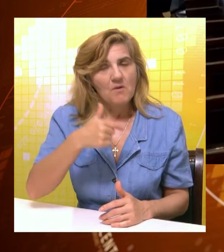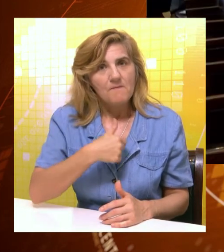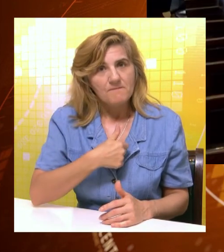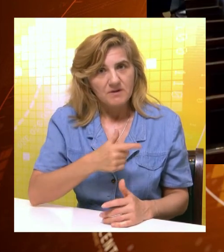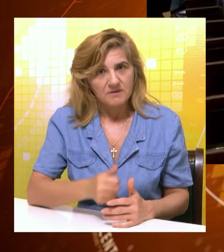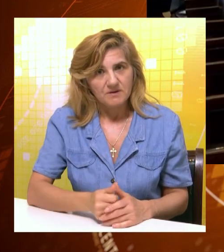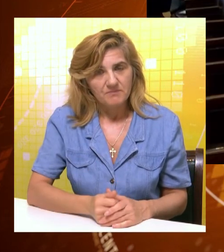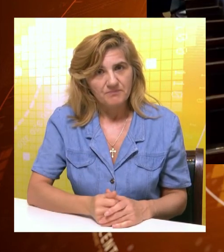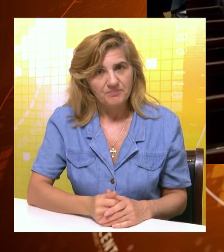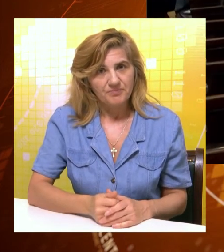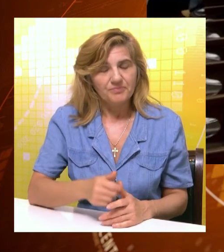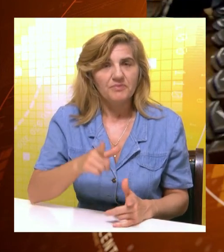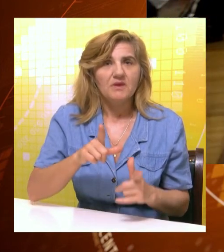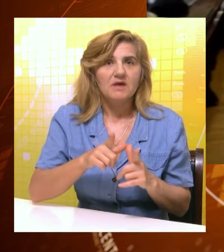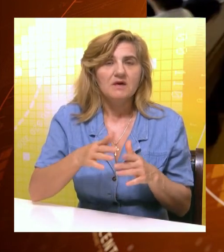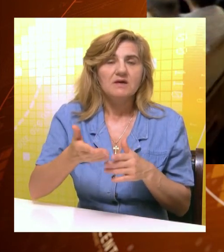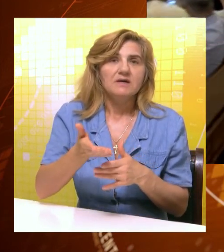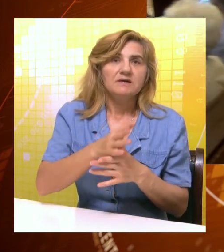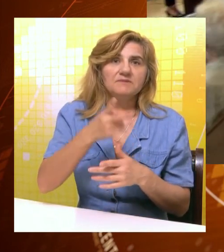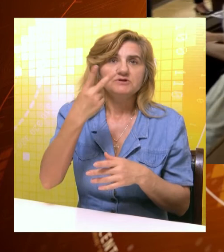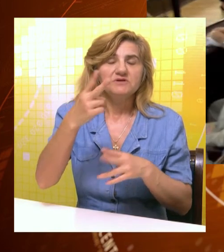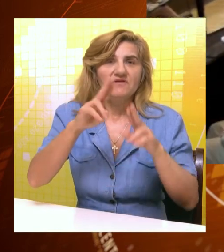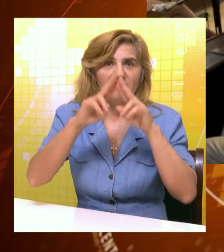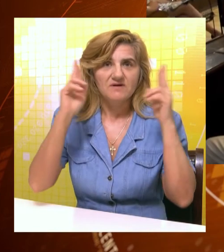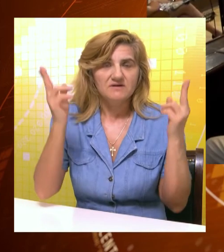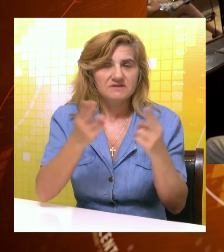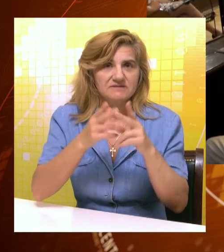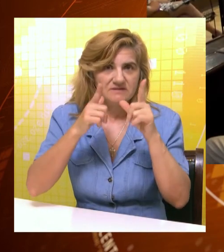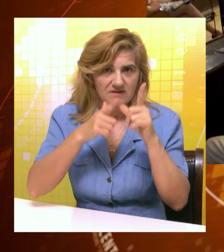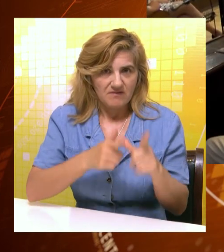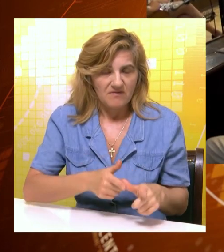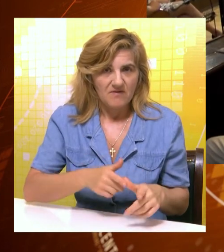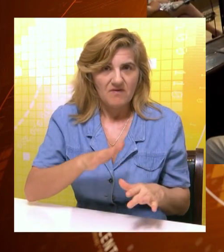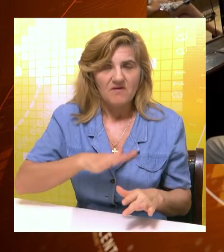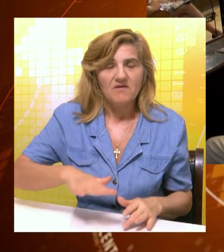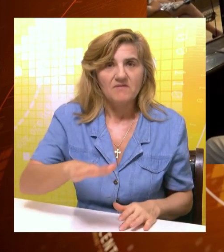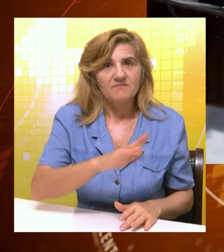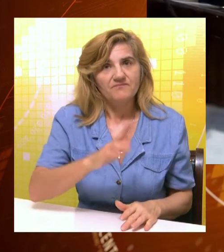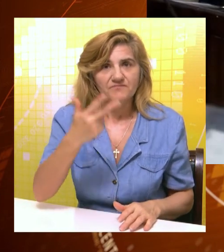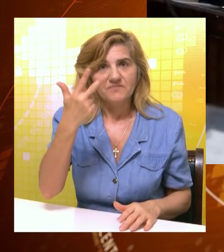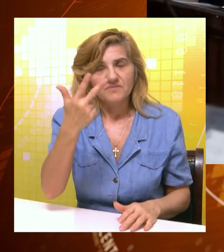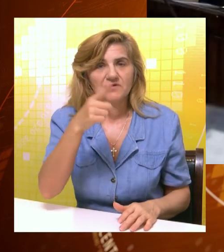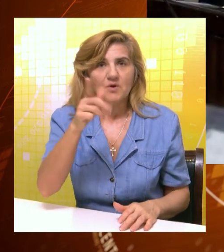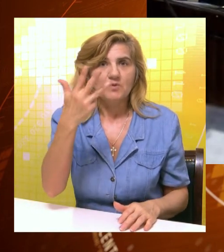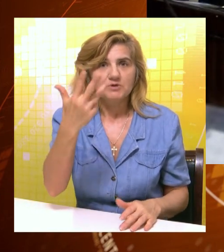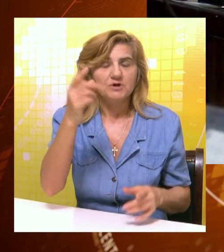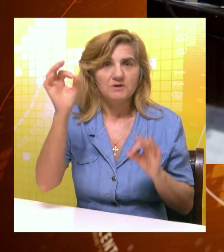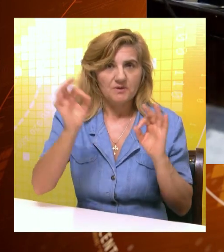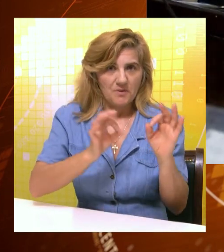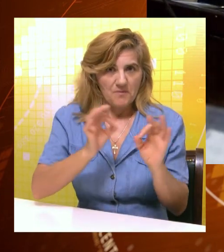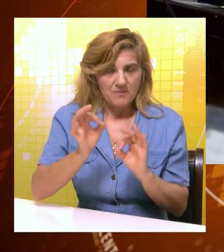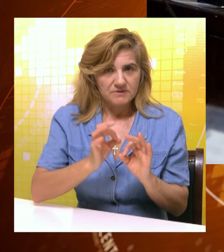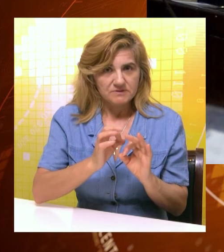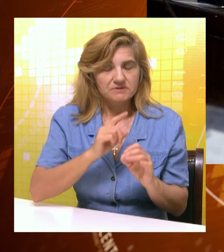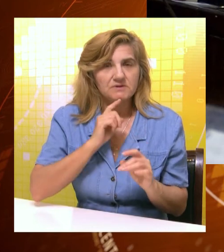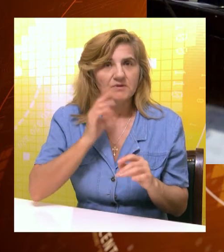Subotička jevreska zajednica je između dva svetska rata činio 3-4% od ukupnog broja stanovništva u Subotici i predstavljala je